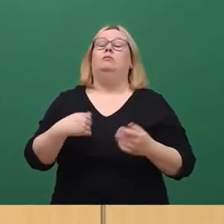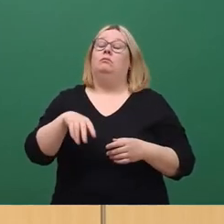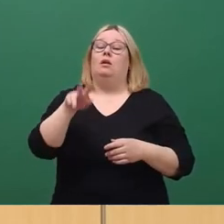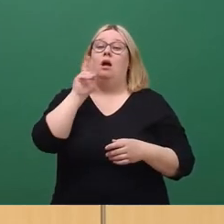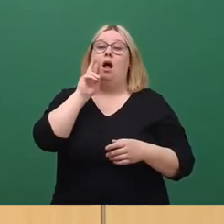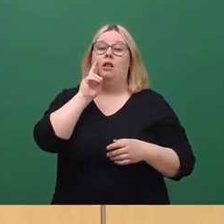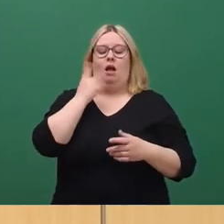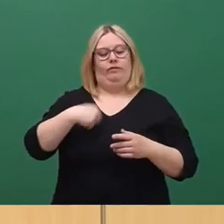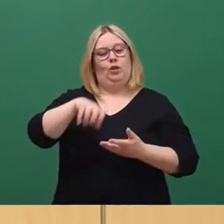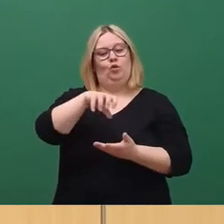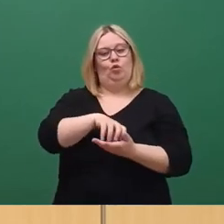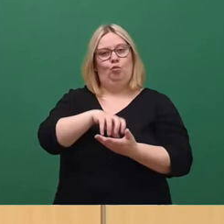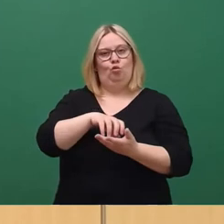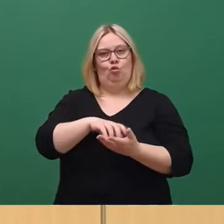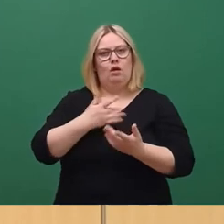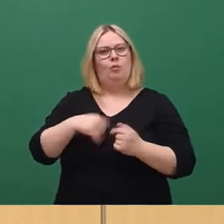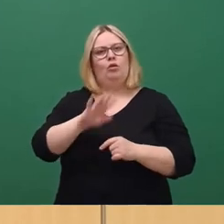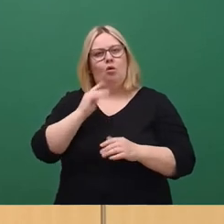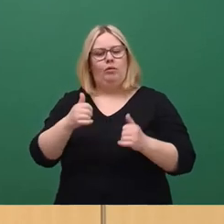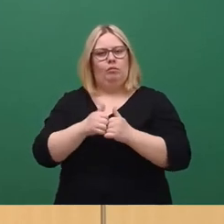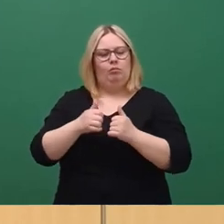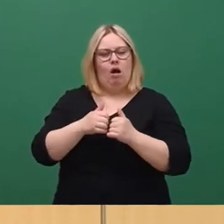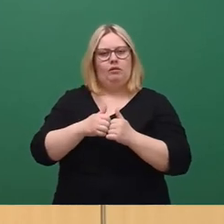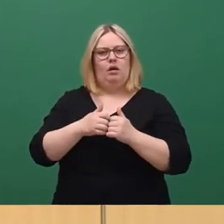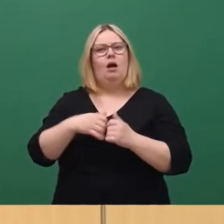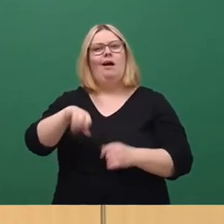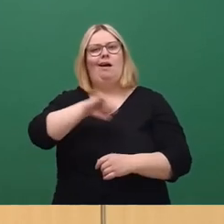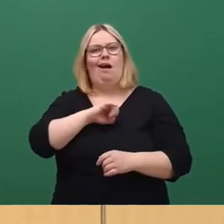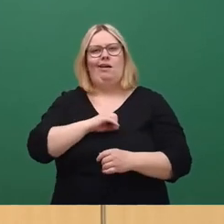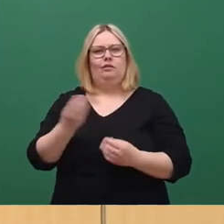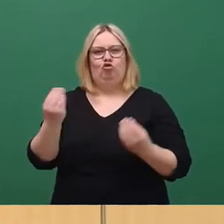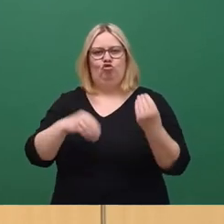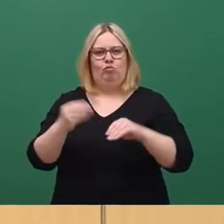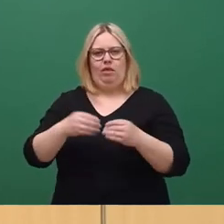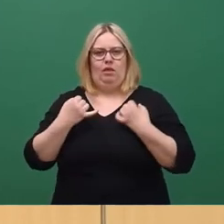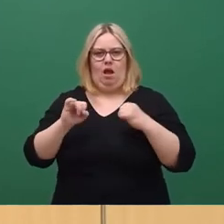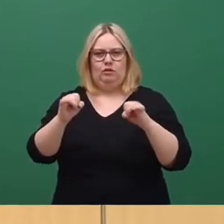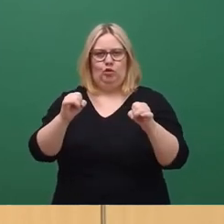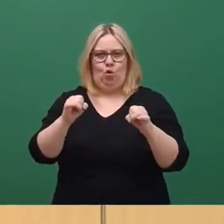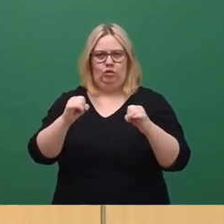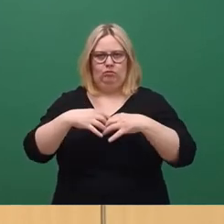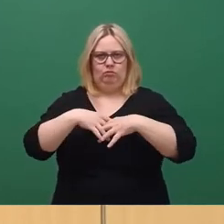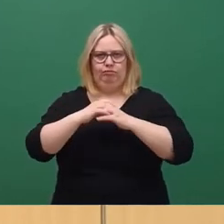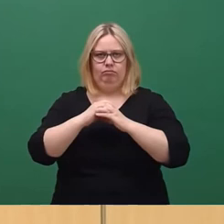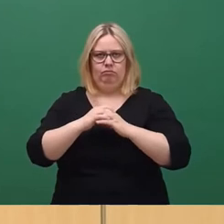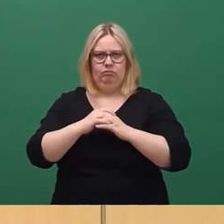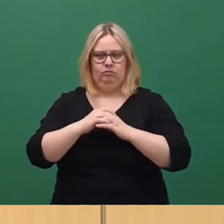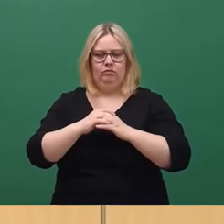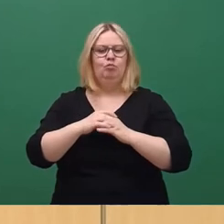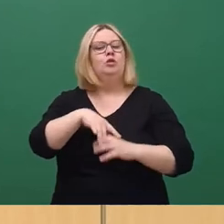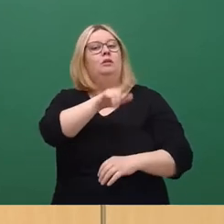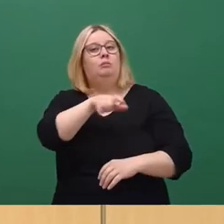eine Kommune mit Partnern der Zivilgesellschaft eine eigene Spendenaktion ins Leben ruft. Zur Unterstützung von Menschen,